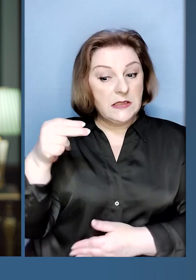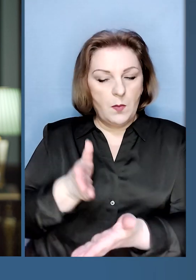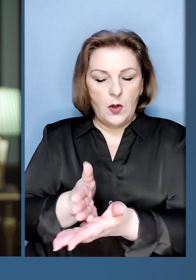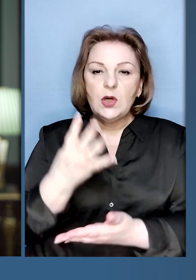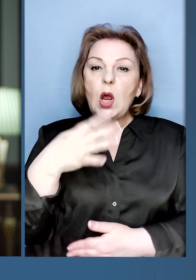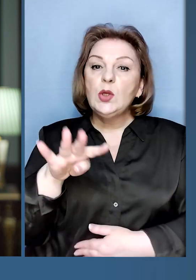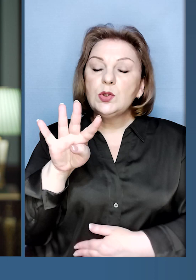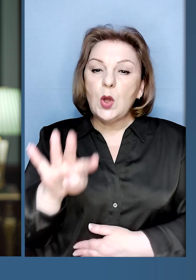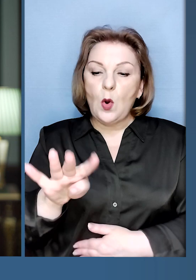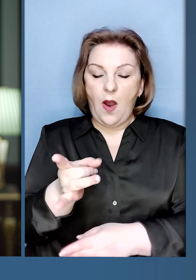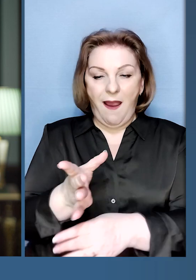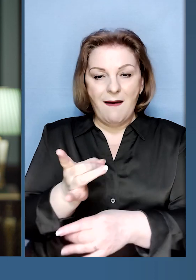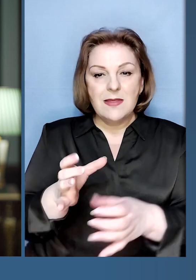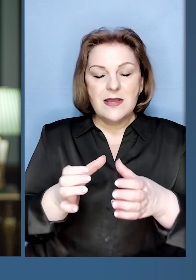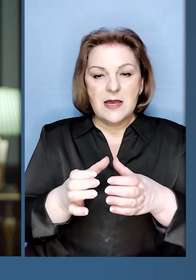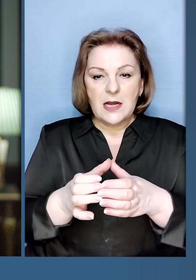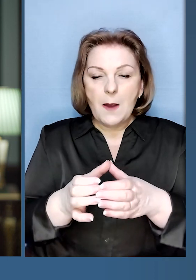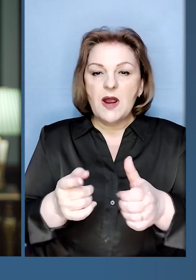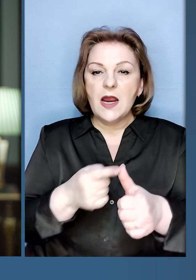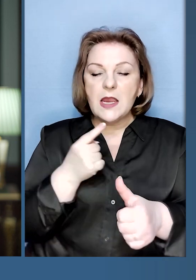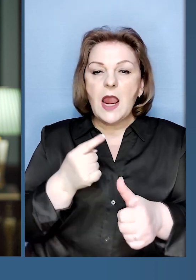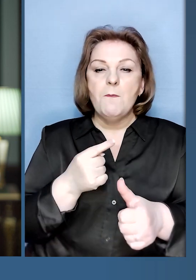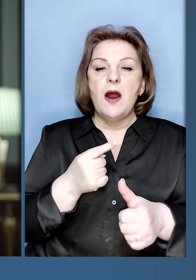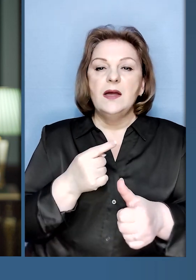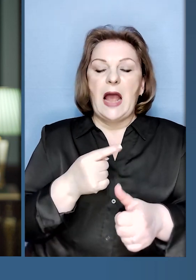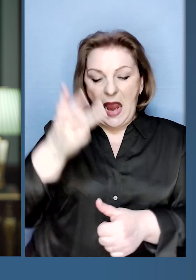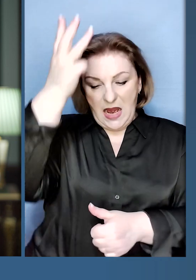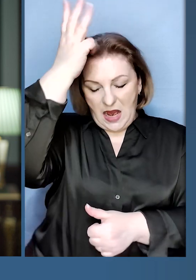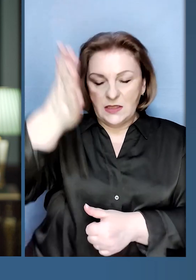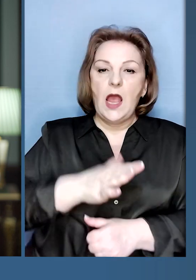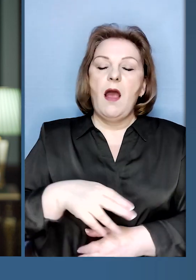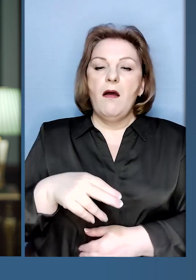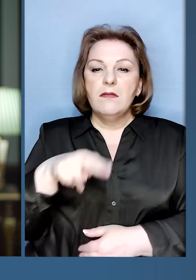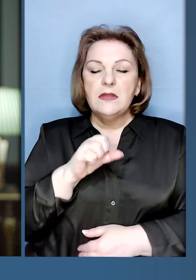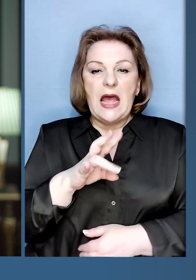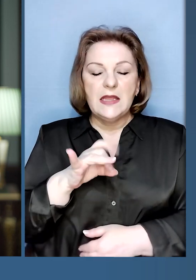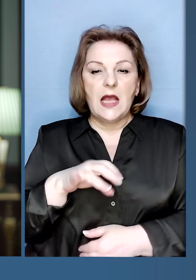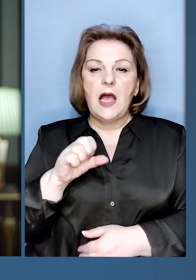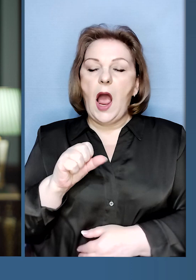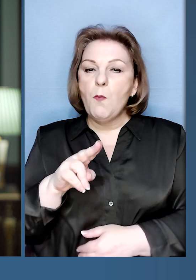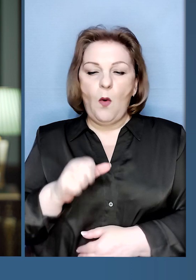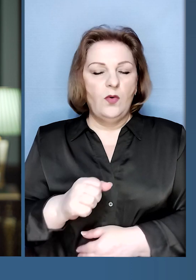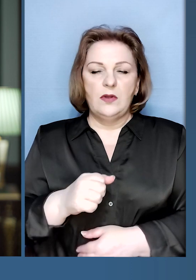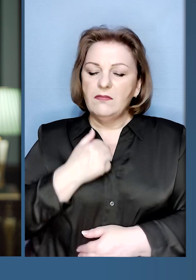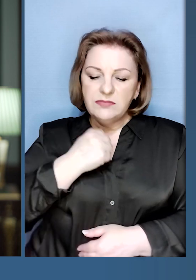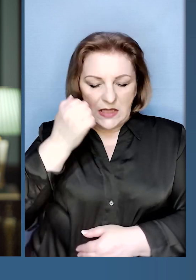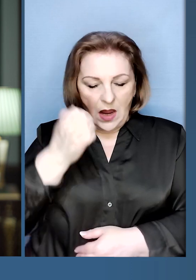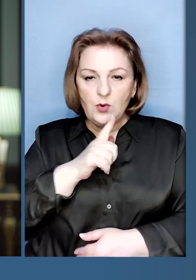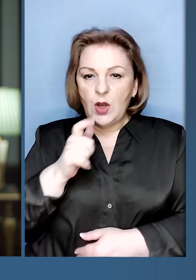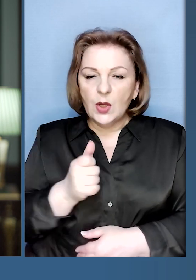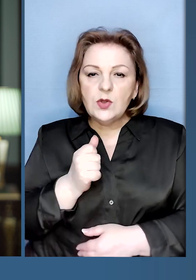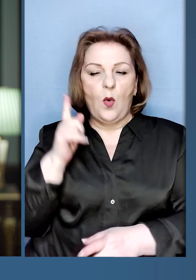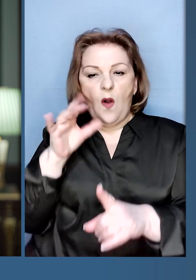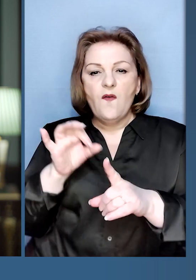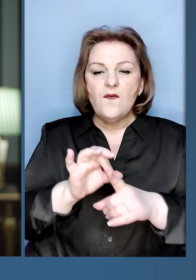за Борізький напрямок 44-та артилерійська бригада імені Гетьмана Данила Апостола. Теж дякую за влучність.